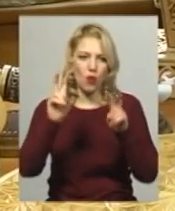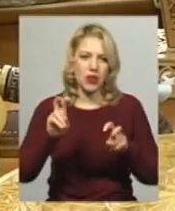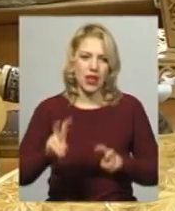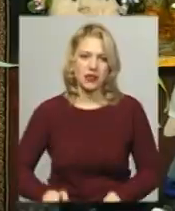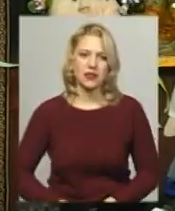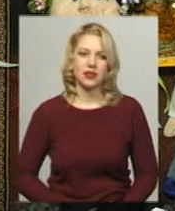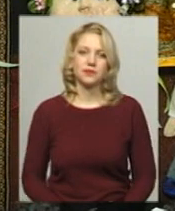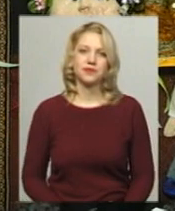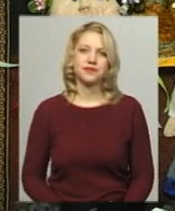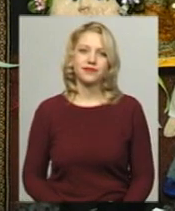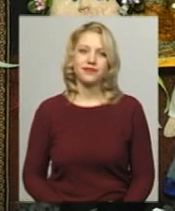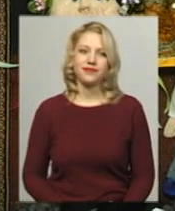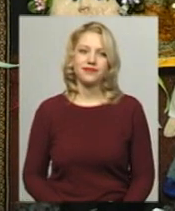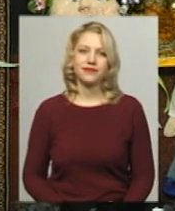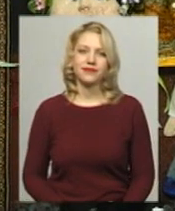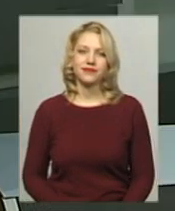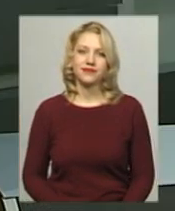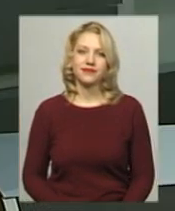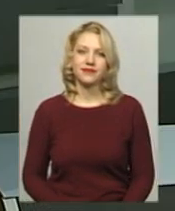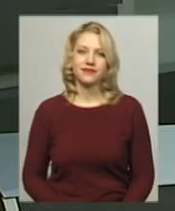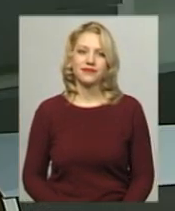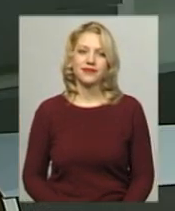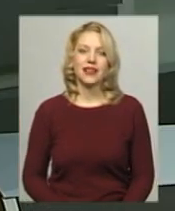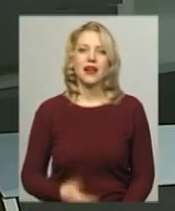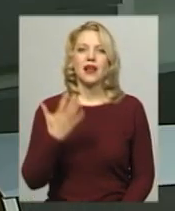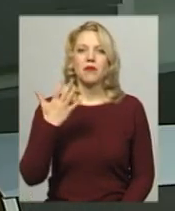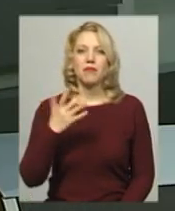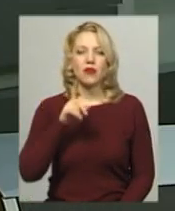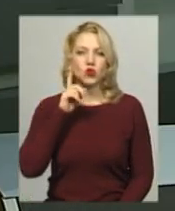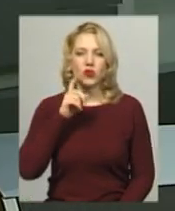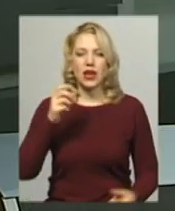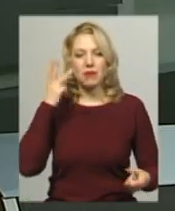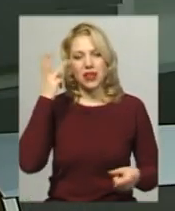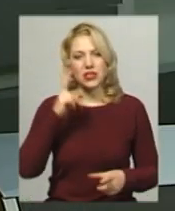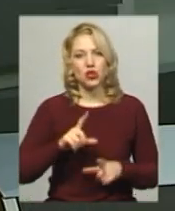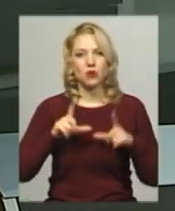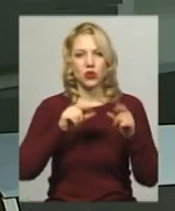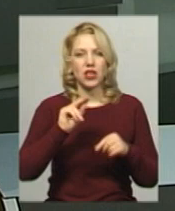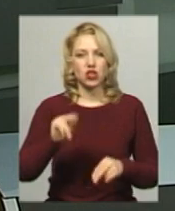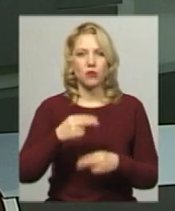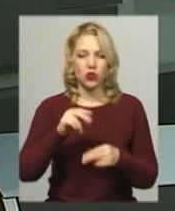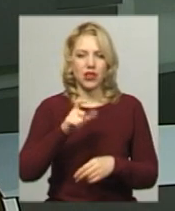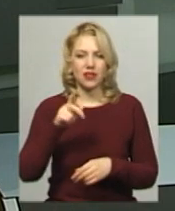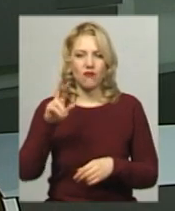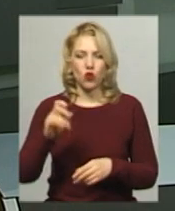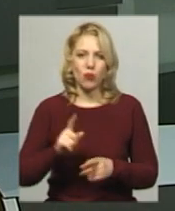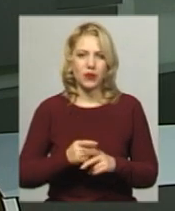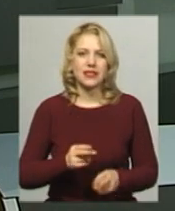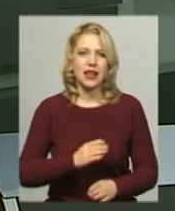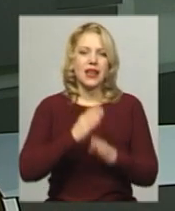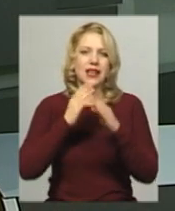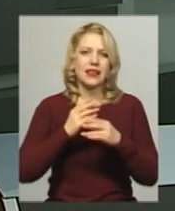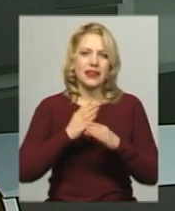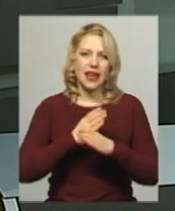Цегольник. Новини Поділля Центр. П'ять юніорів Хмельниччини поїдуть на чемпіонат Європи з Хекундо. Про це